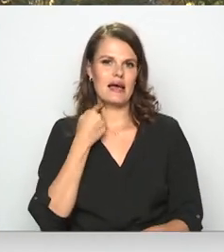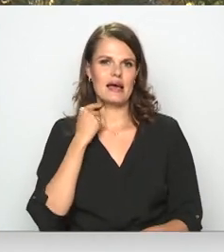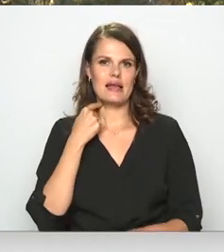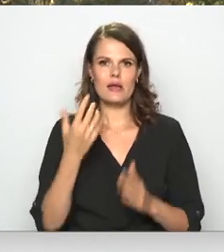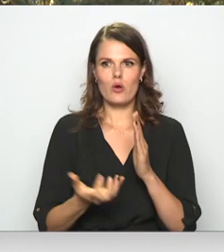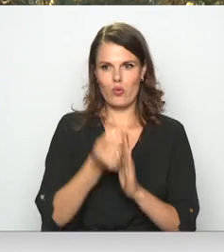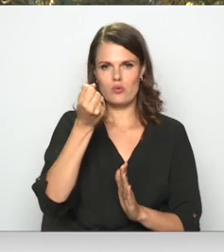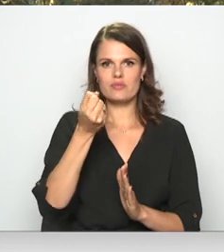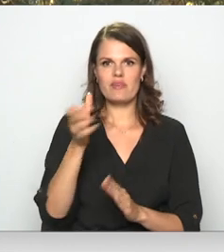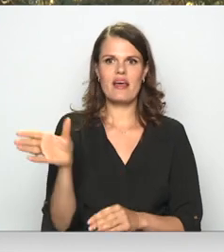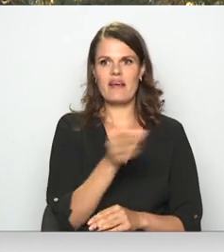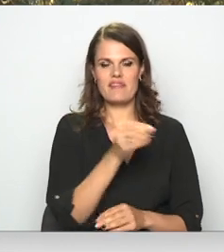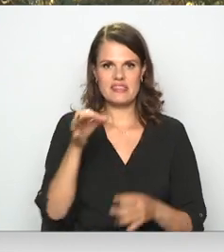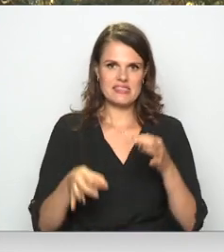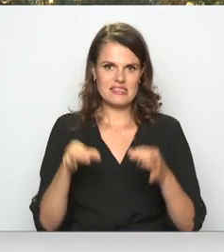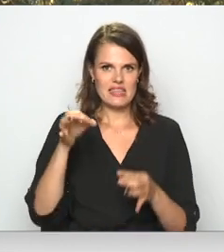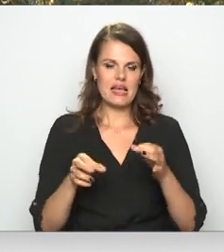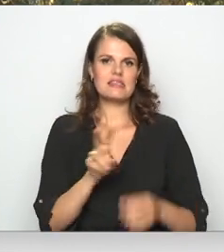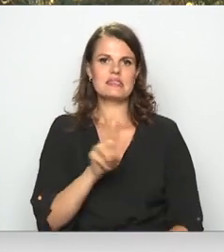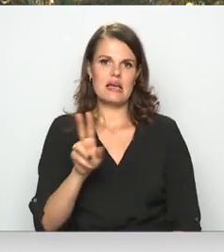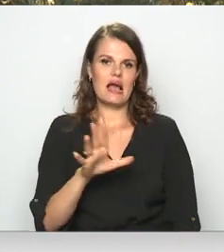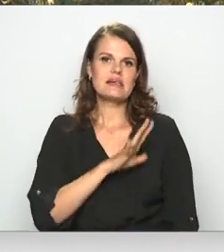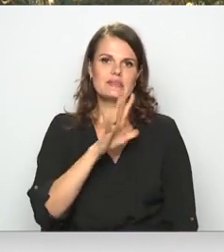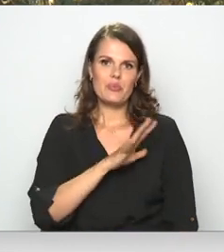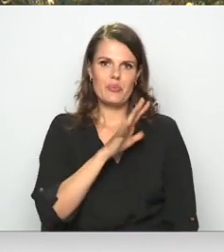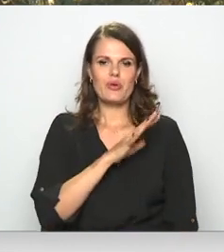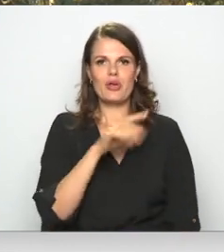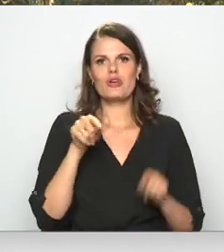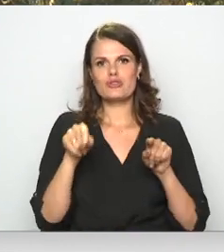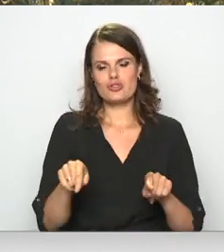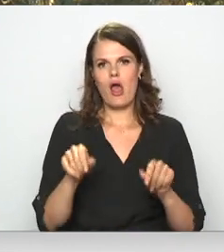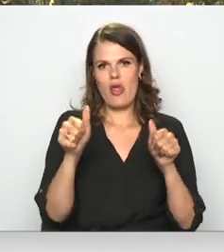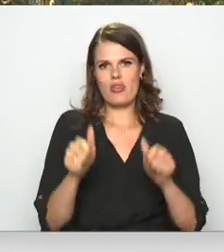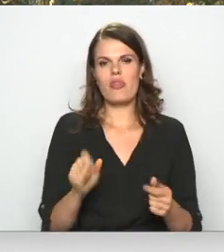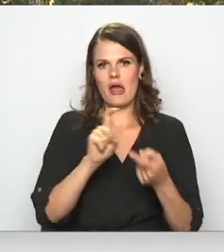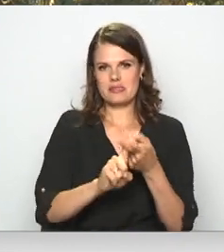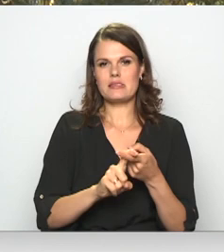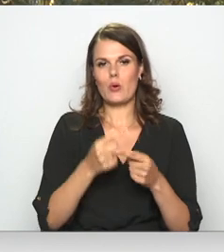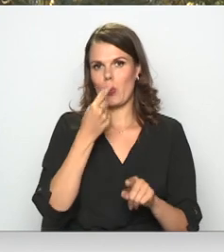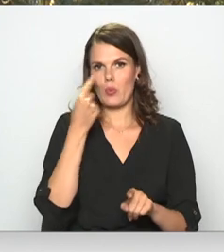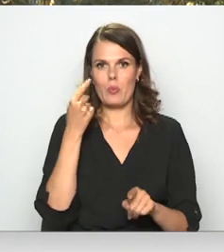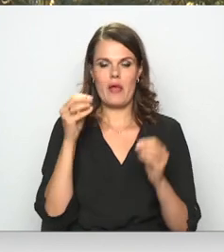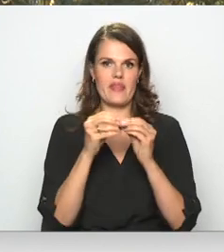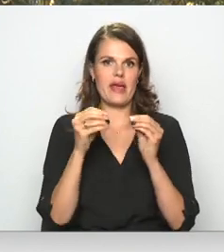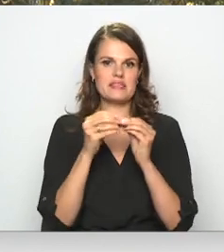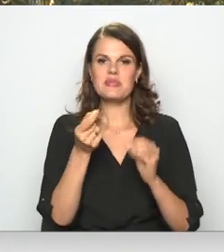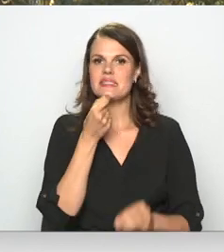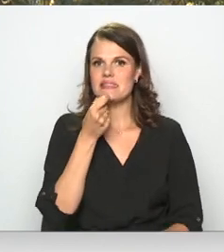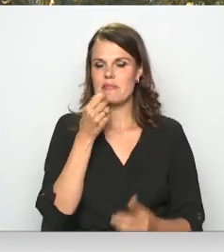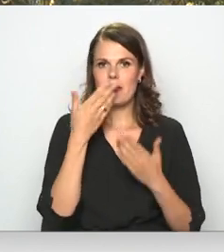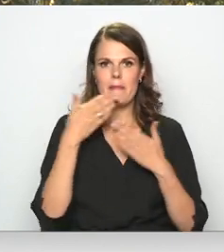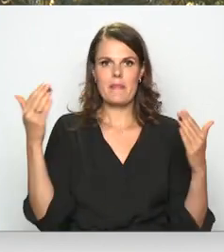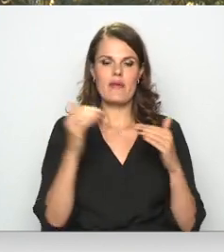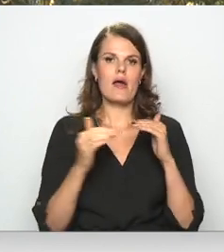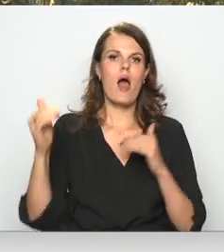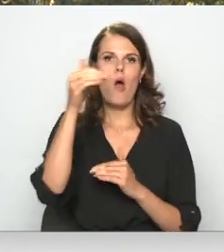uzvarējusi visas tiesvadības, kas bija šādā sakarā. Un pati vēl 10. septembrī ir pēdējais